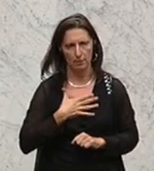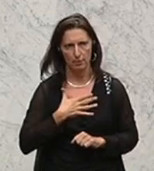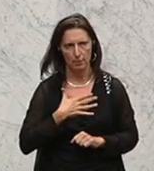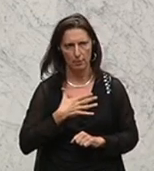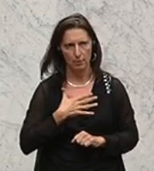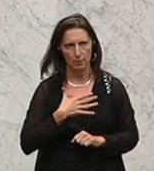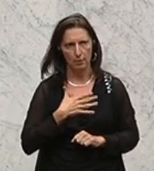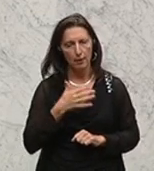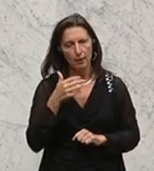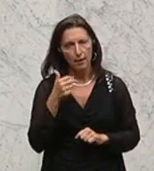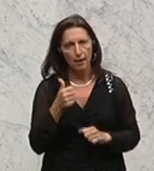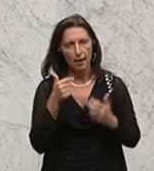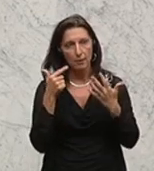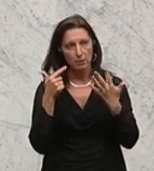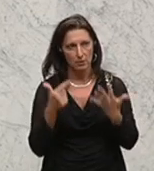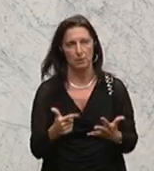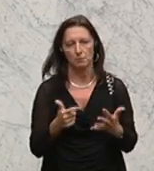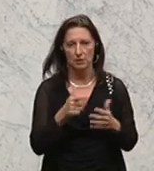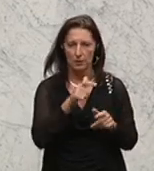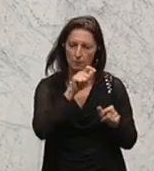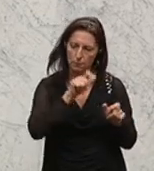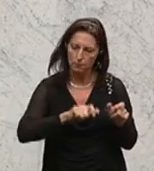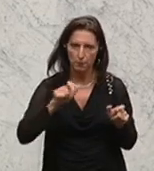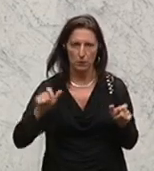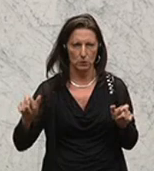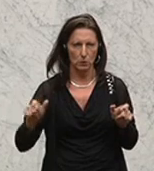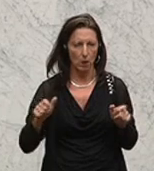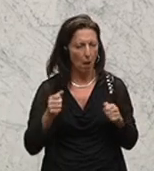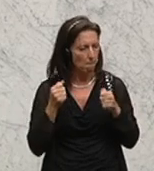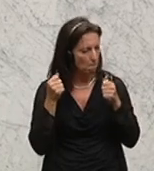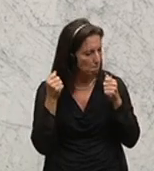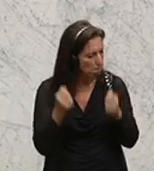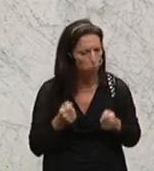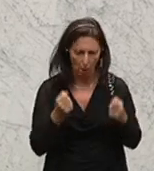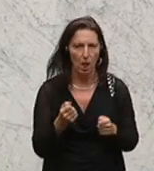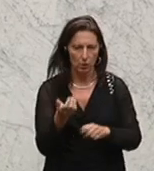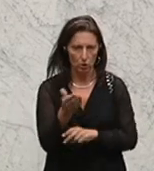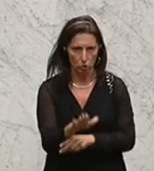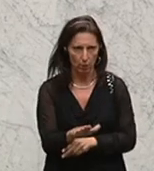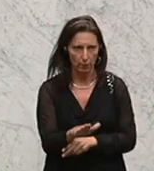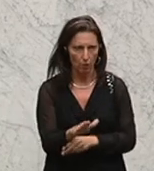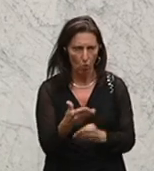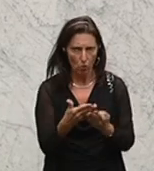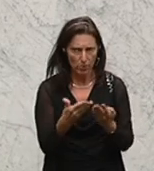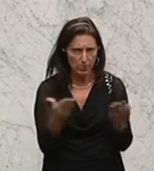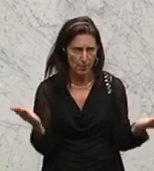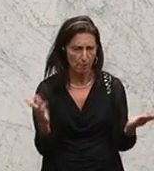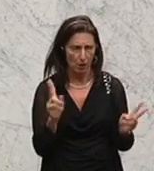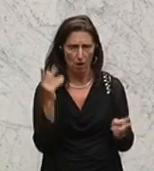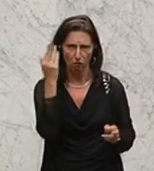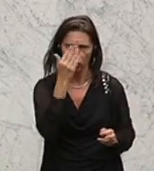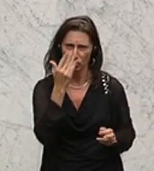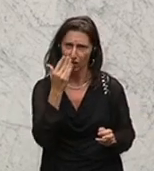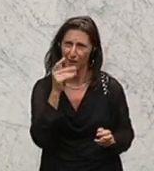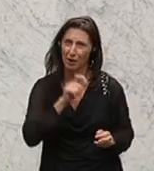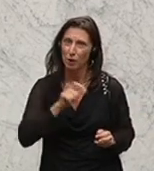71 Menschen auf brutalste Weise sterben mussten und keiner von uns kann sich vorstellen, was diese Flüchtlinge